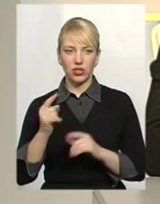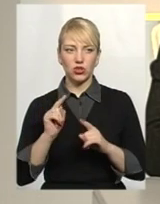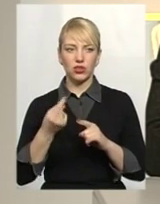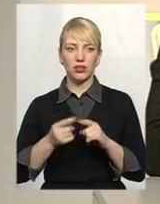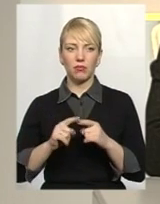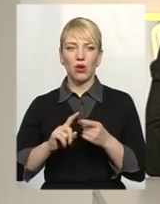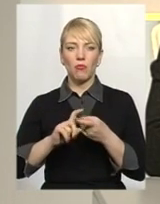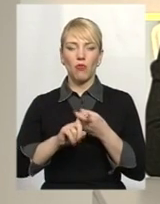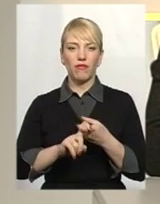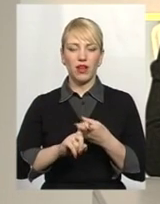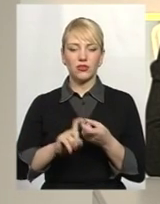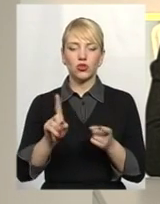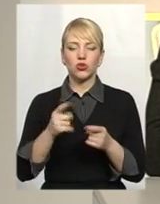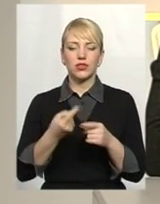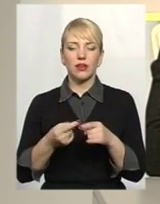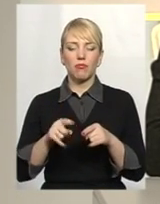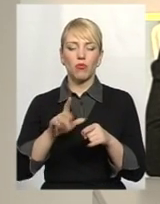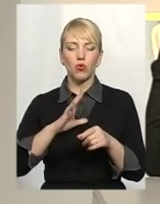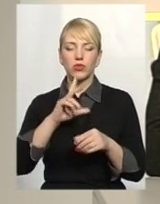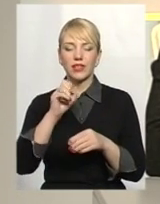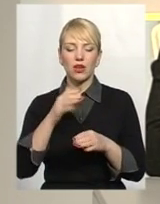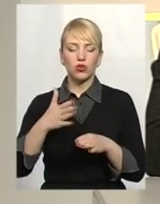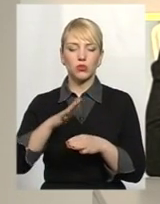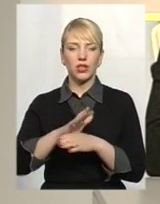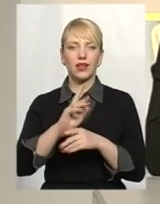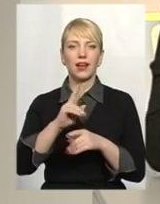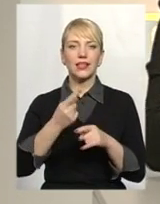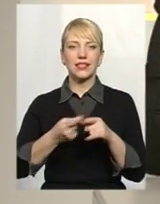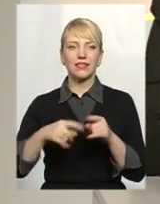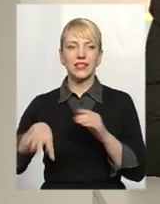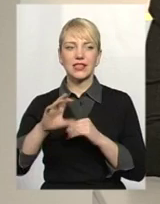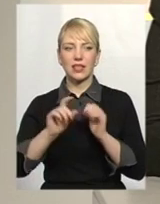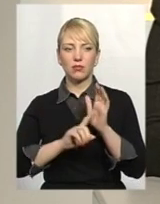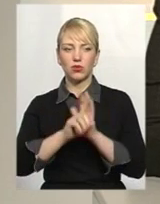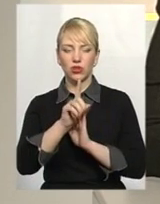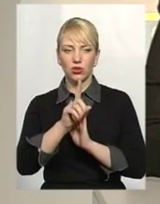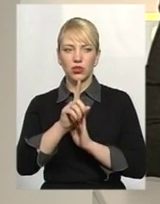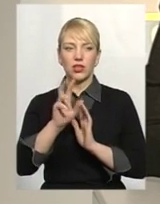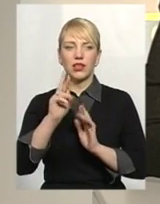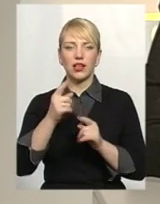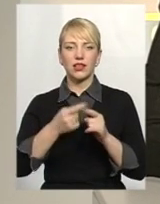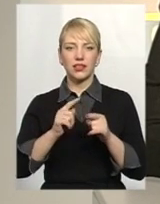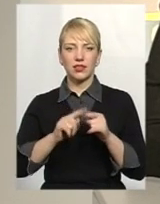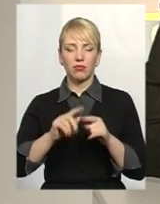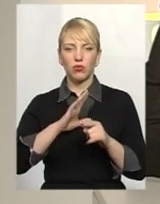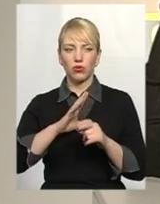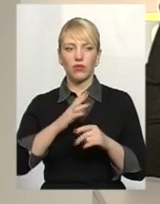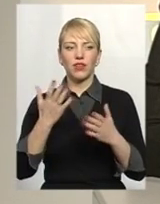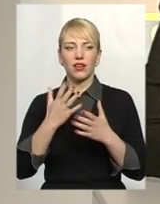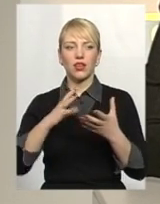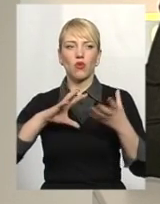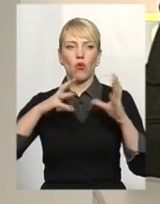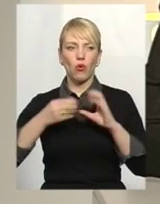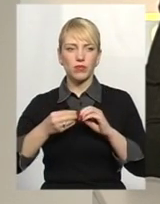було за розпорядження, і як все це почалося, і як це виглядало спочатку, в яких обсягах, кому це